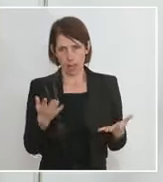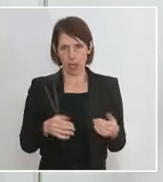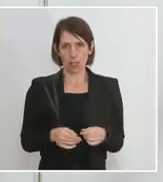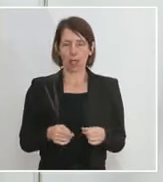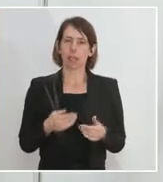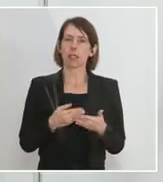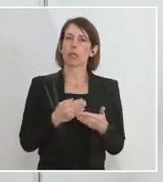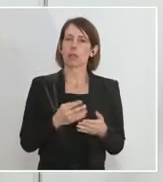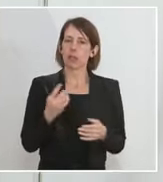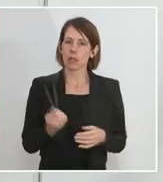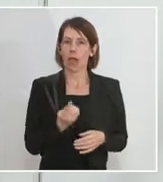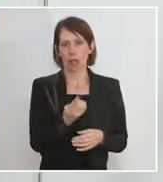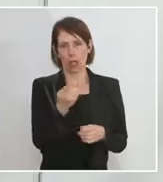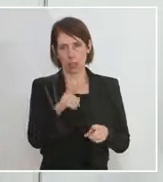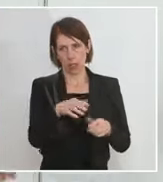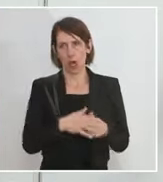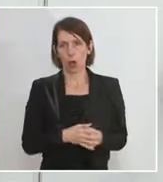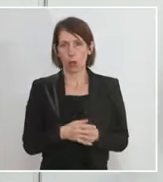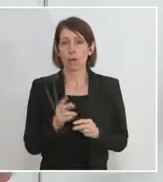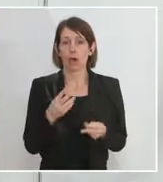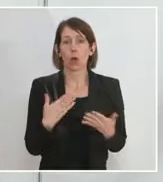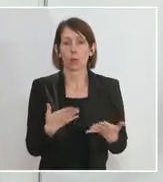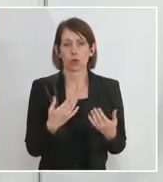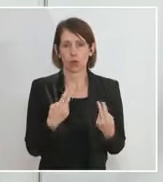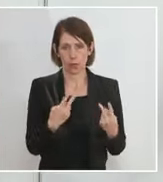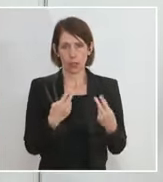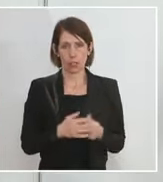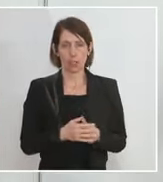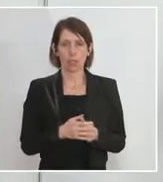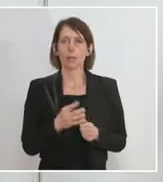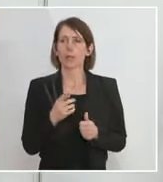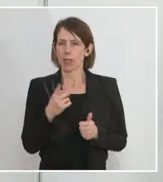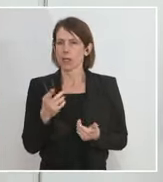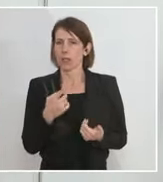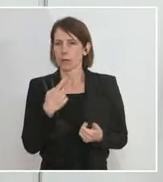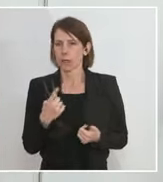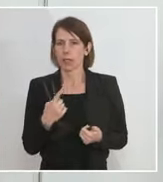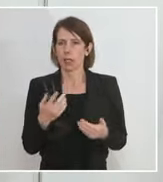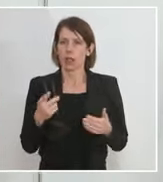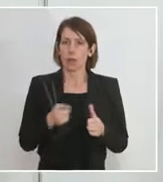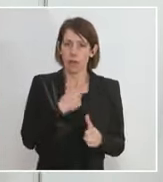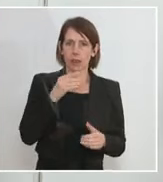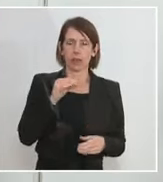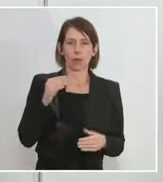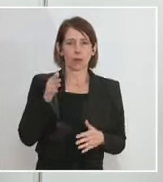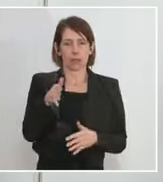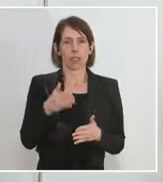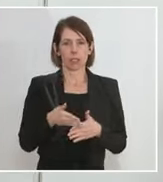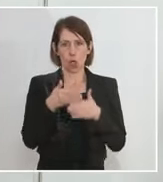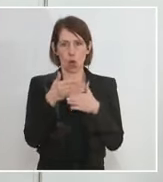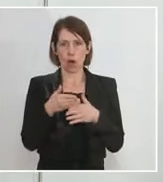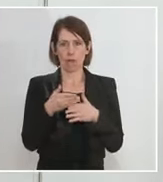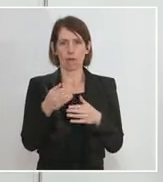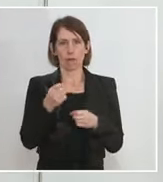Kontinuität. Warum ist das so wichtig? Es wurde schon gesagt, wem da geholfen wird, vor allem sind ja